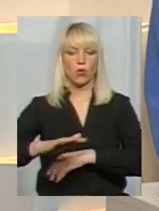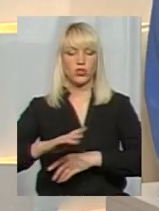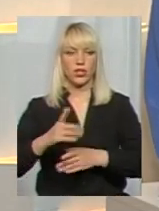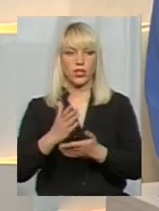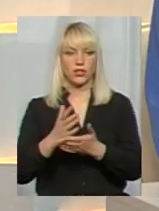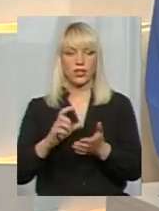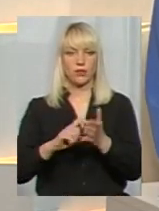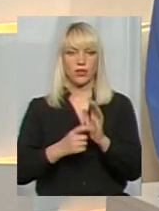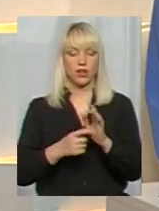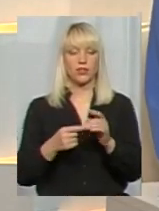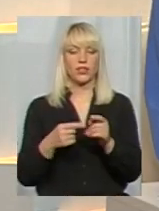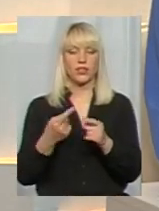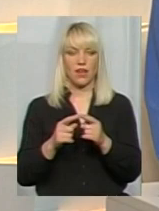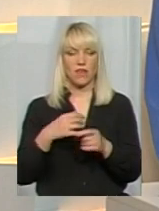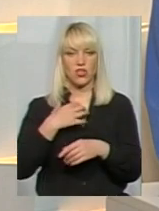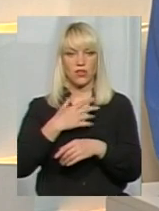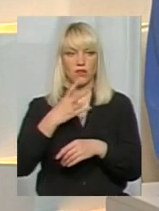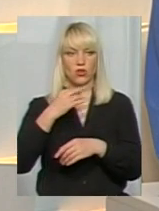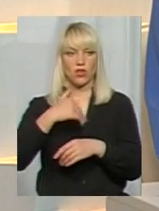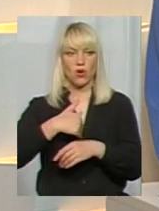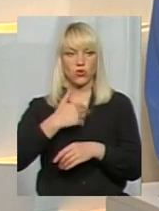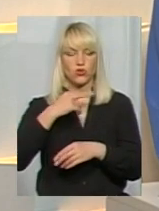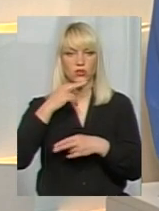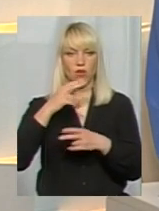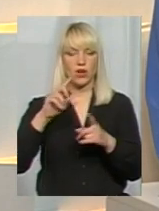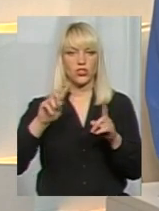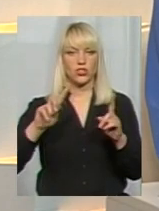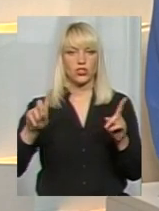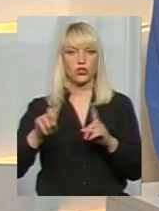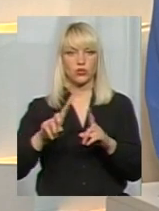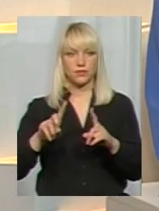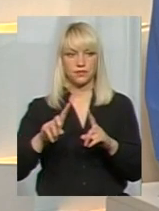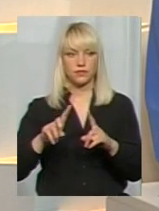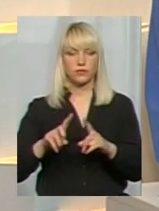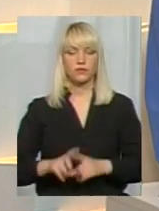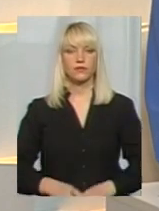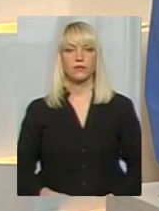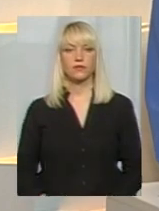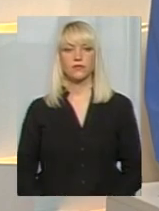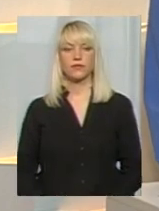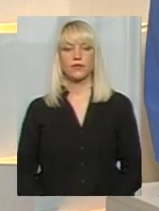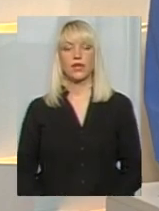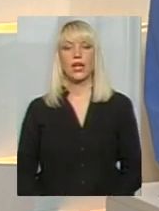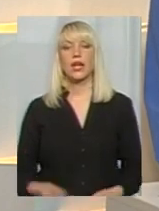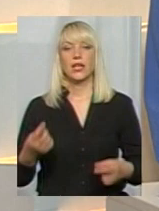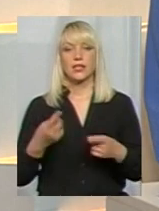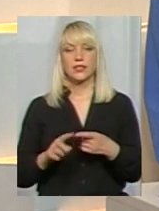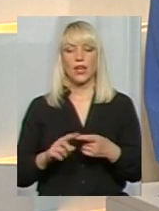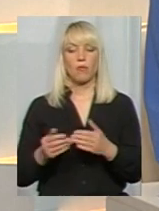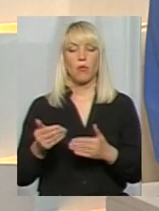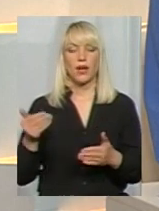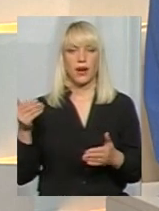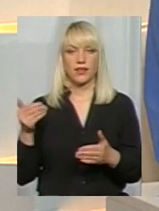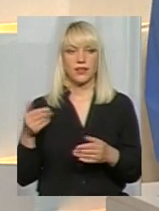кімната. Тому, звичайно, це важливо. Але я хочу зауважити, що це попередні такі